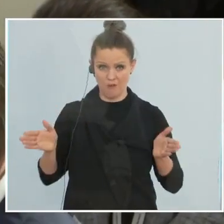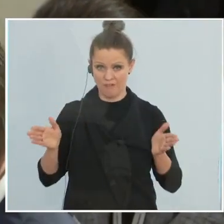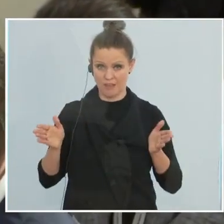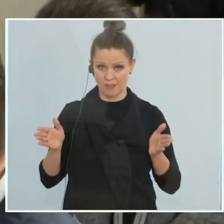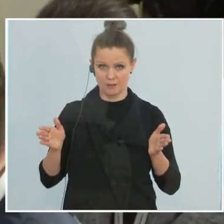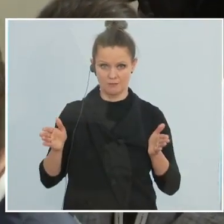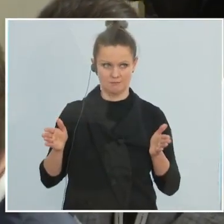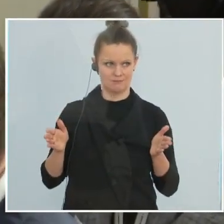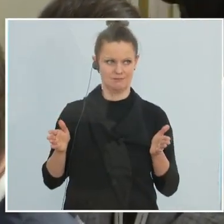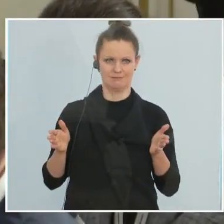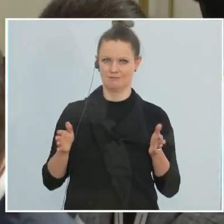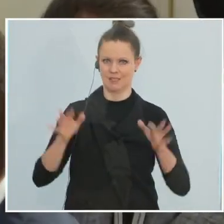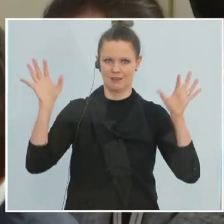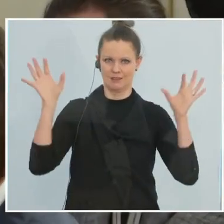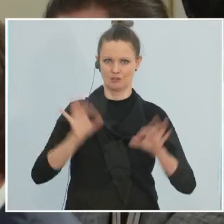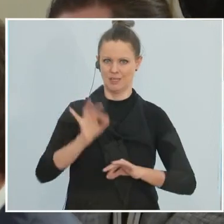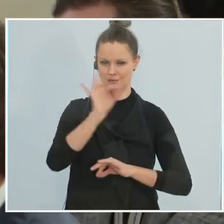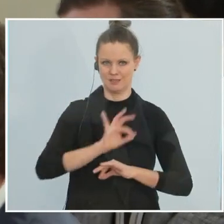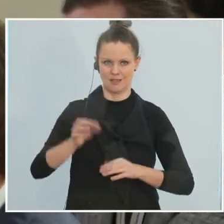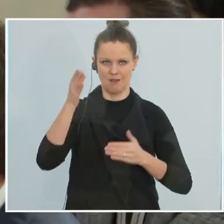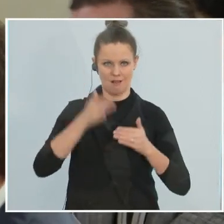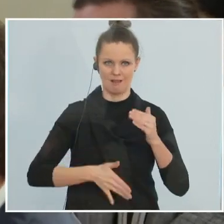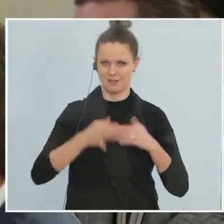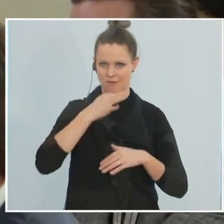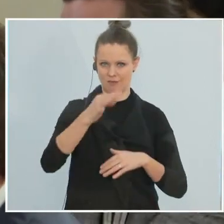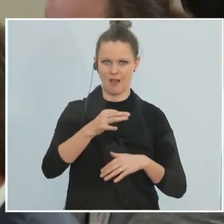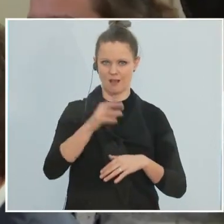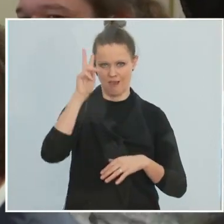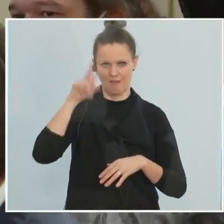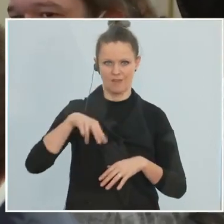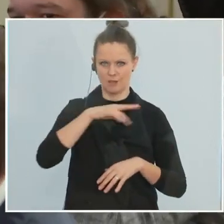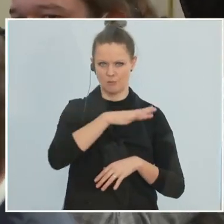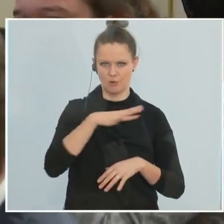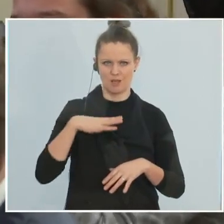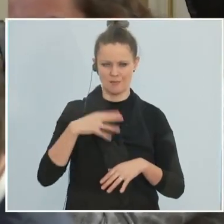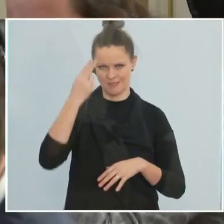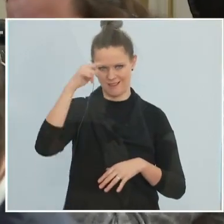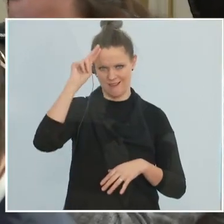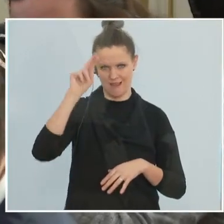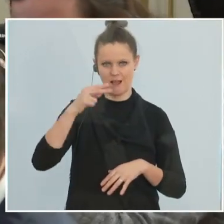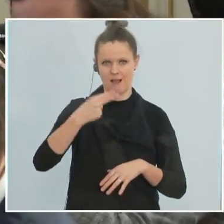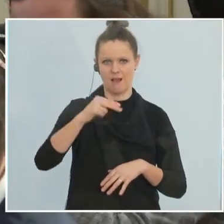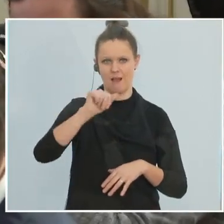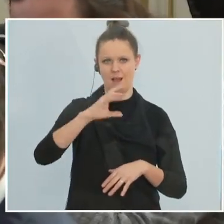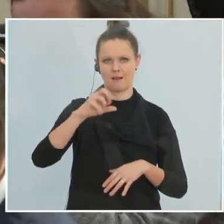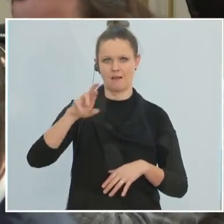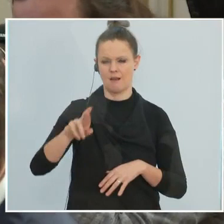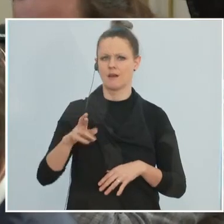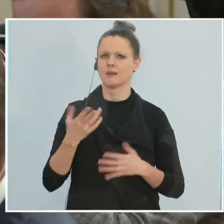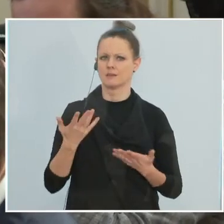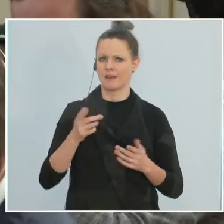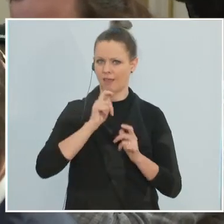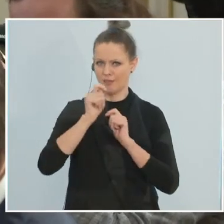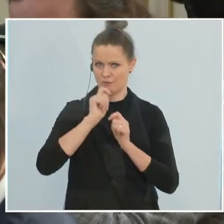Signal? Und vielleicht allerletzte Frage an den Wiener Bürgermeister, wenn ich darf. Kacker, das Interview des Löwenstein angesprochen hat, hat ja